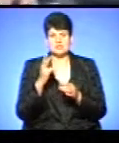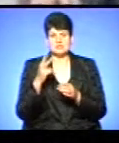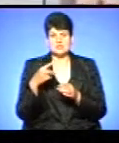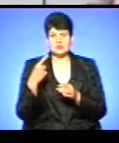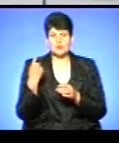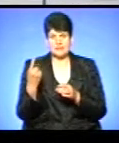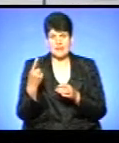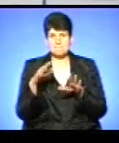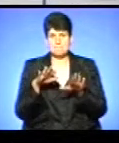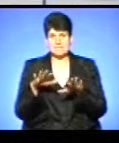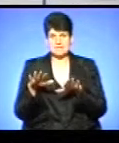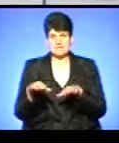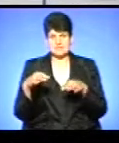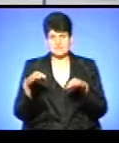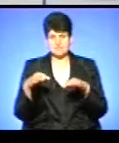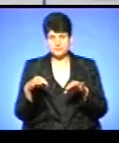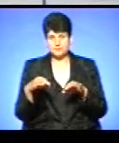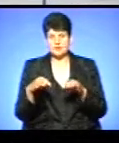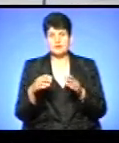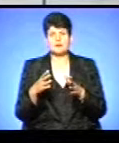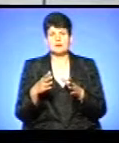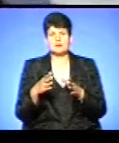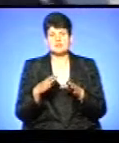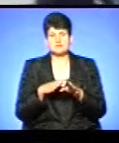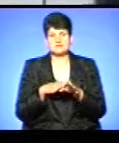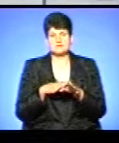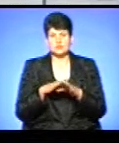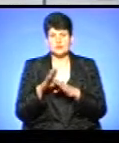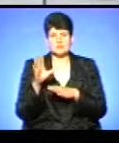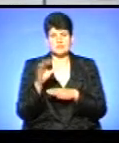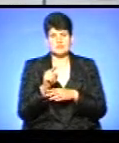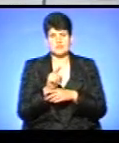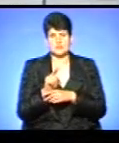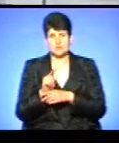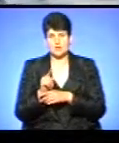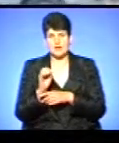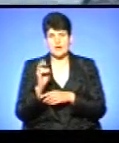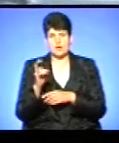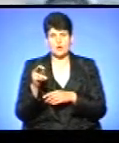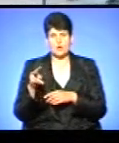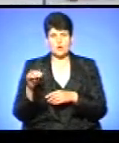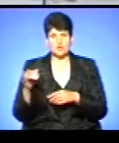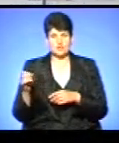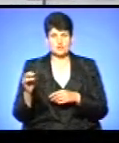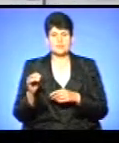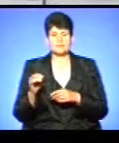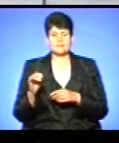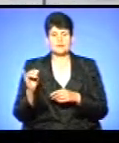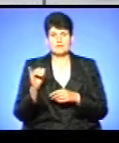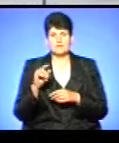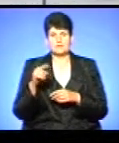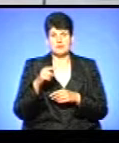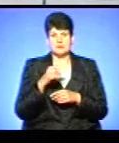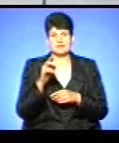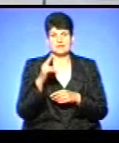парковичне місце з дотриманням всіх норм, як і екологічних, і вимог